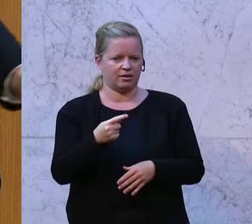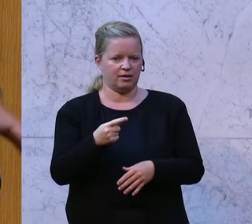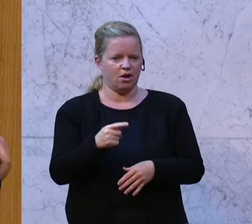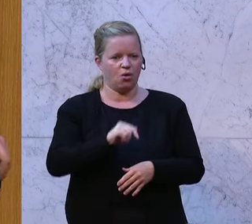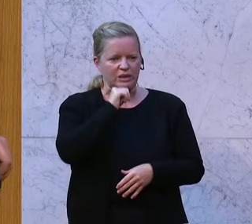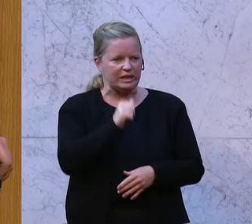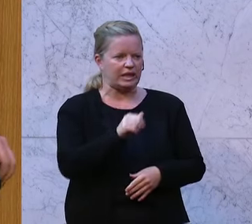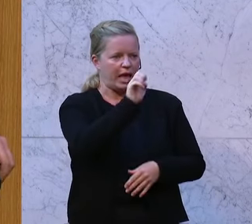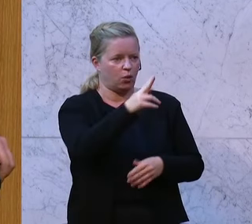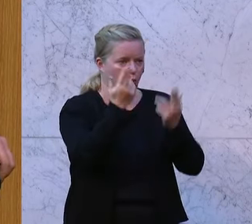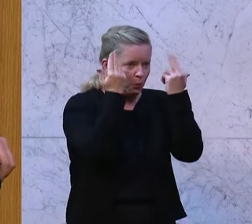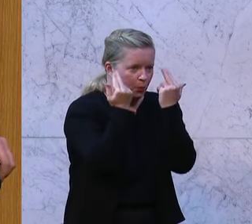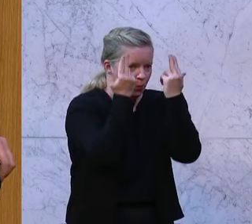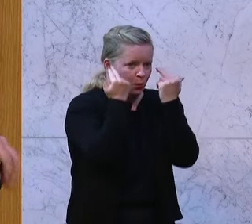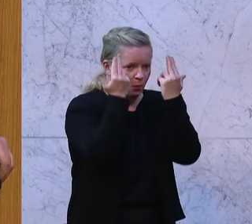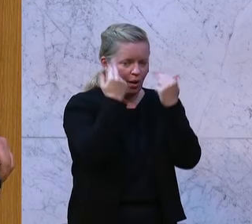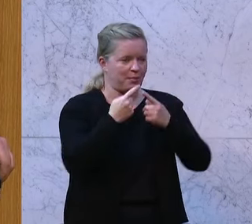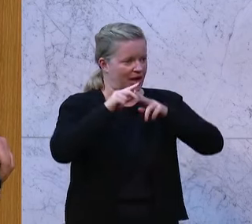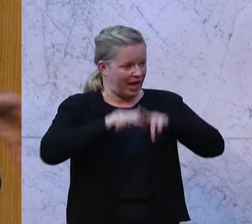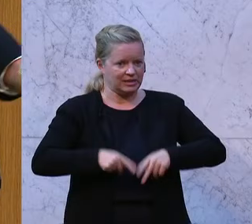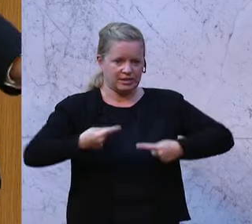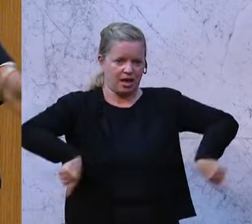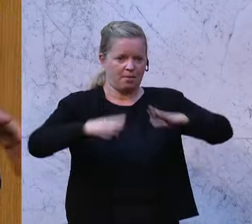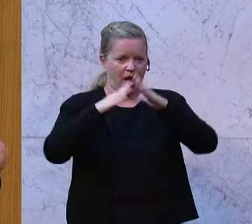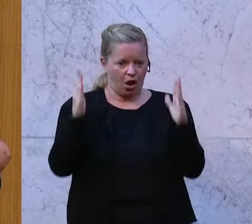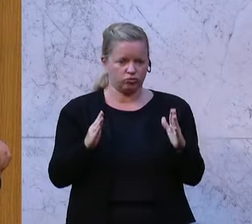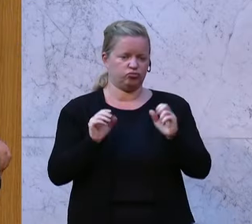der Rest in diesem Haus anscheinend zur Berufung erklärt hat in ihrer Politik.